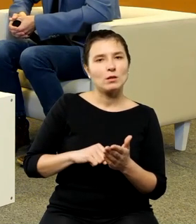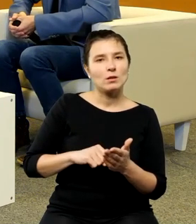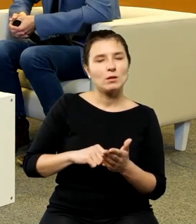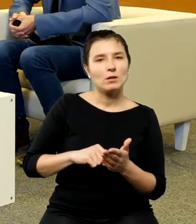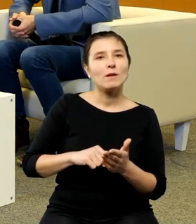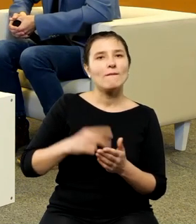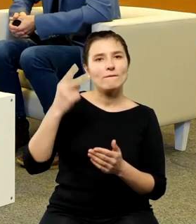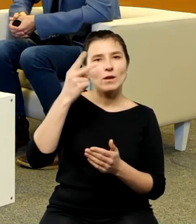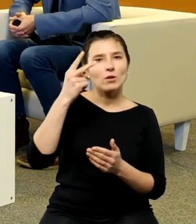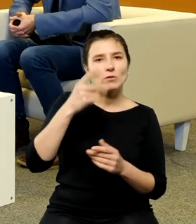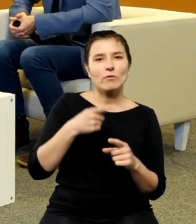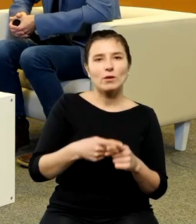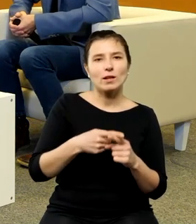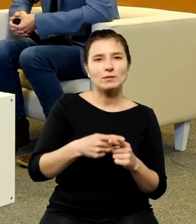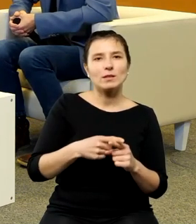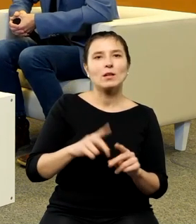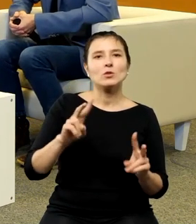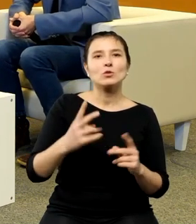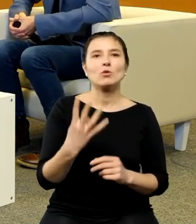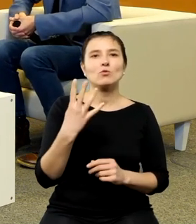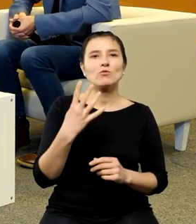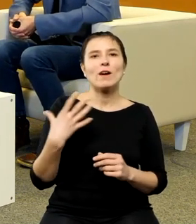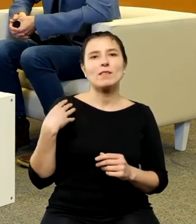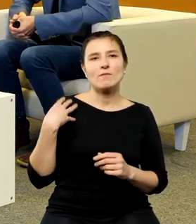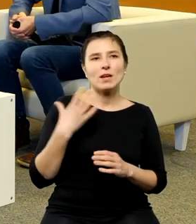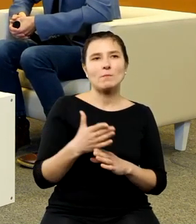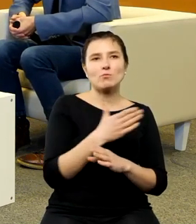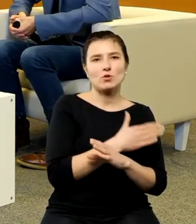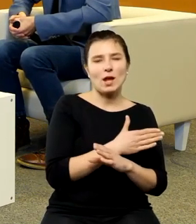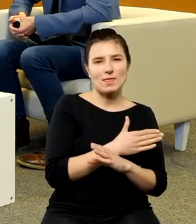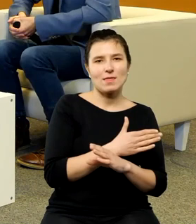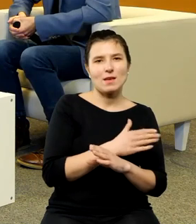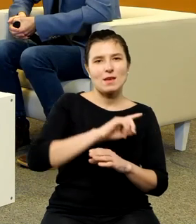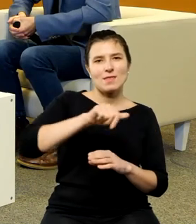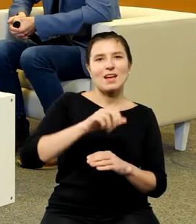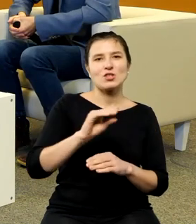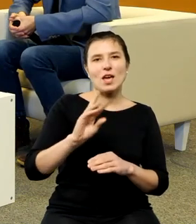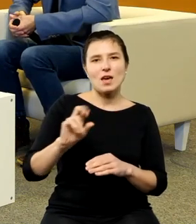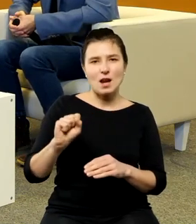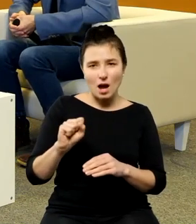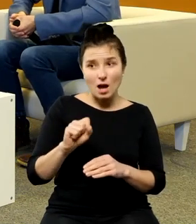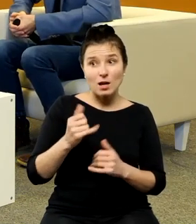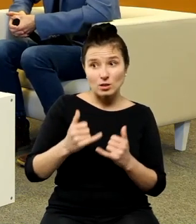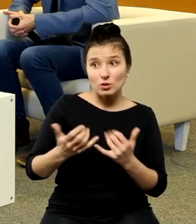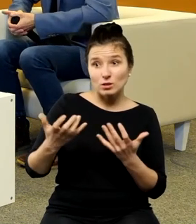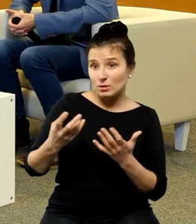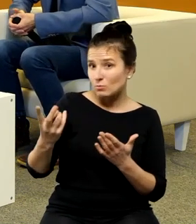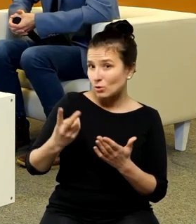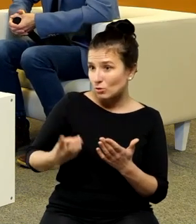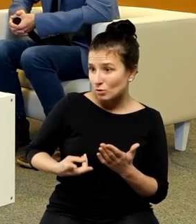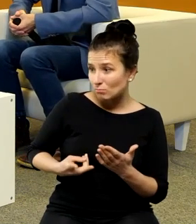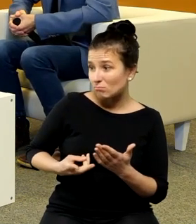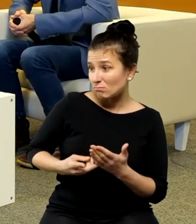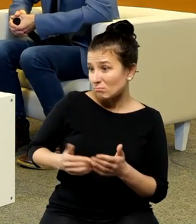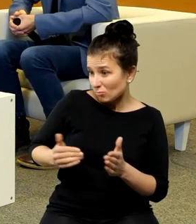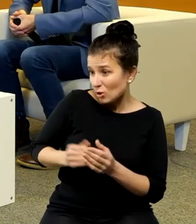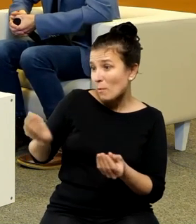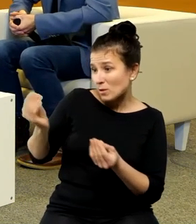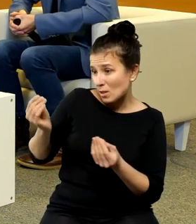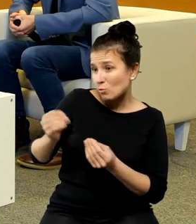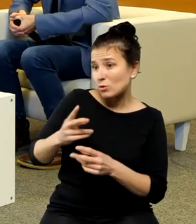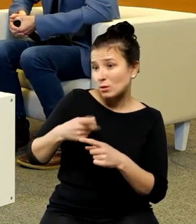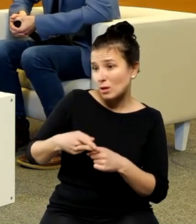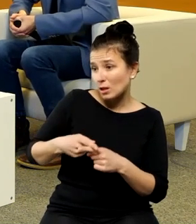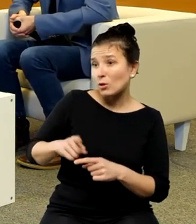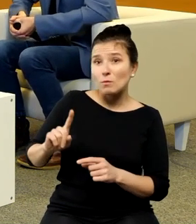filozofów greckich z czwartego wieku przed naszą erą więc jak chcesz przeczytać to nauczyj greki więc on